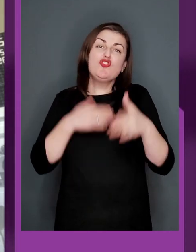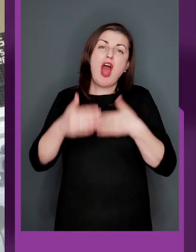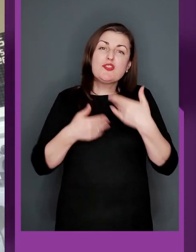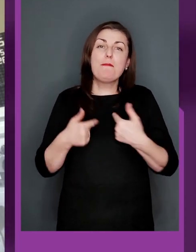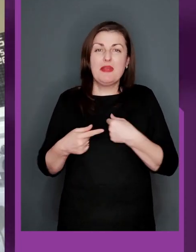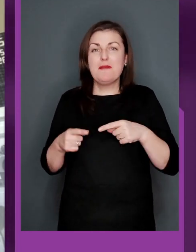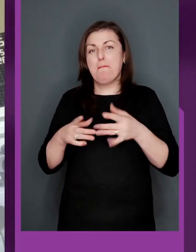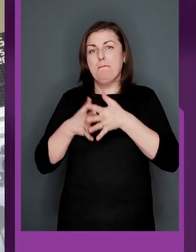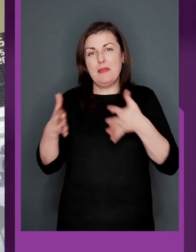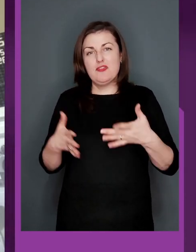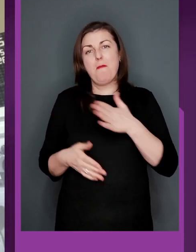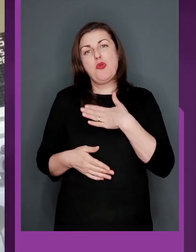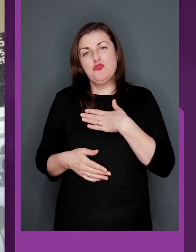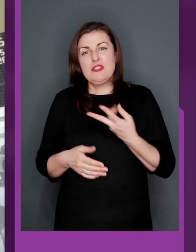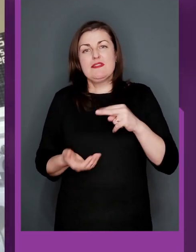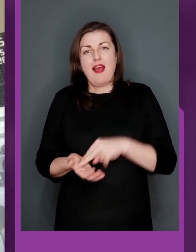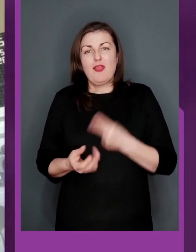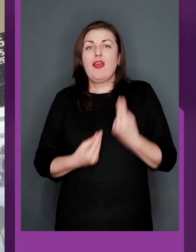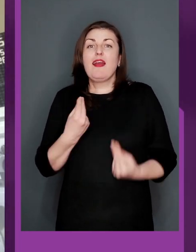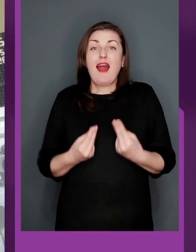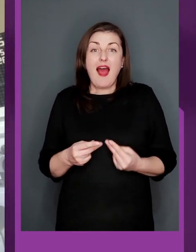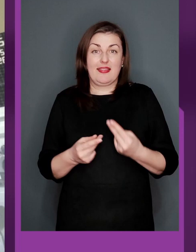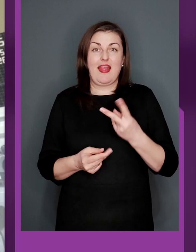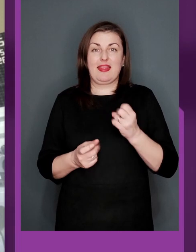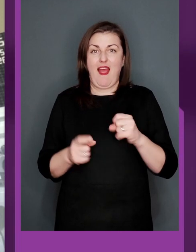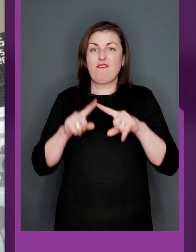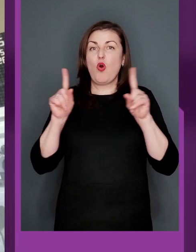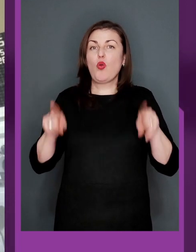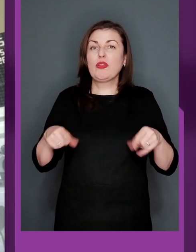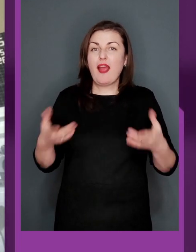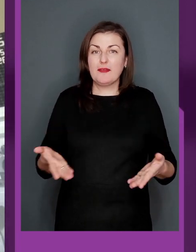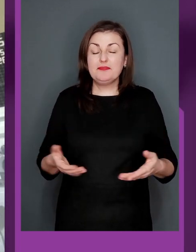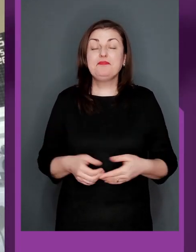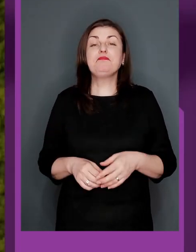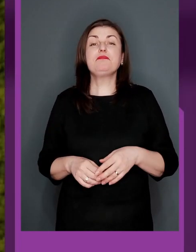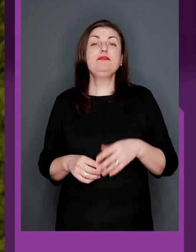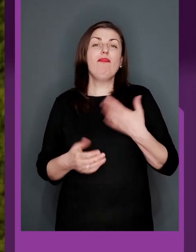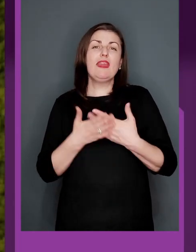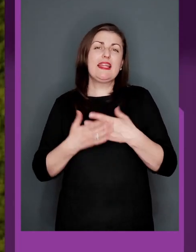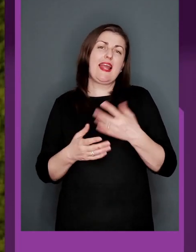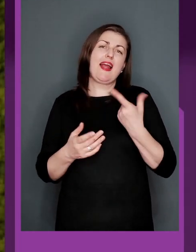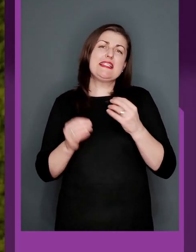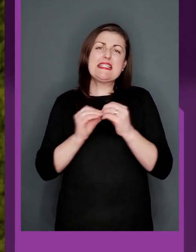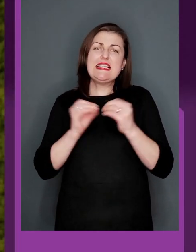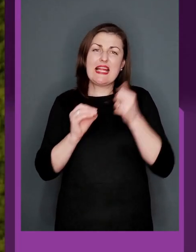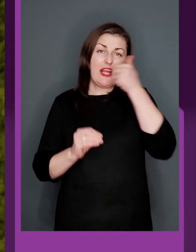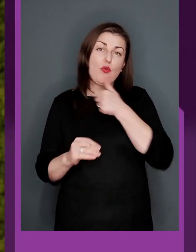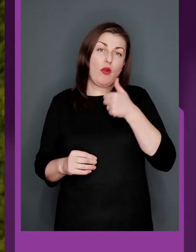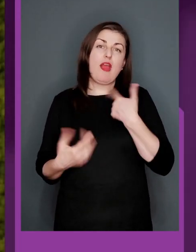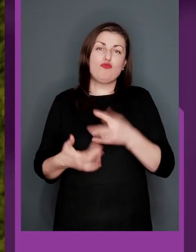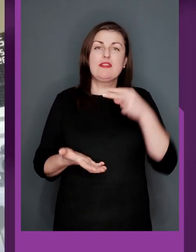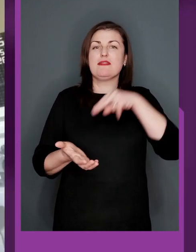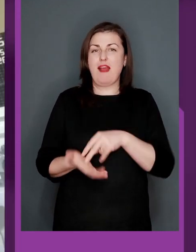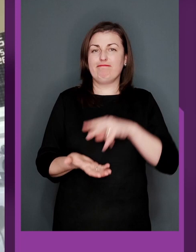часом мені більше по душі стало грати саме в воротах. Десь років з десяти, мабуть, я вже став